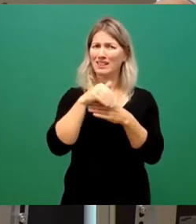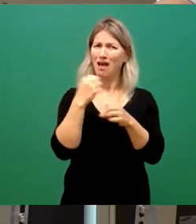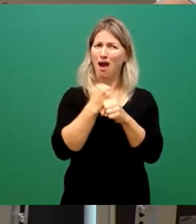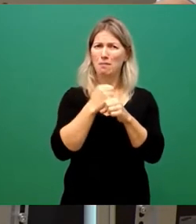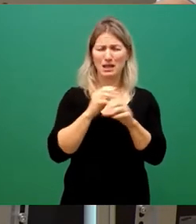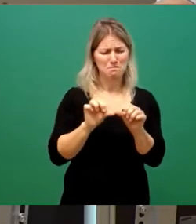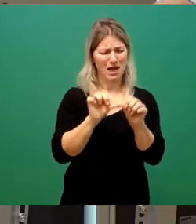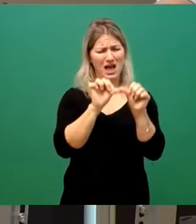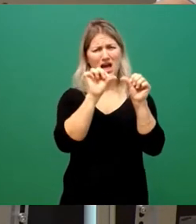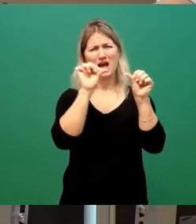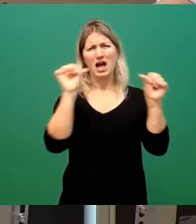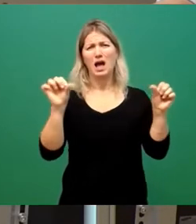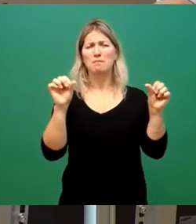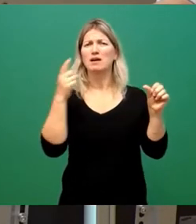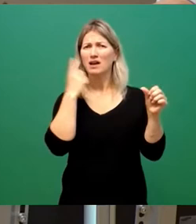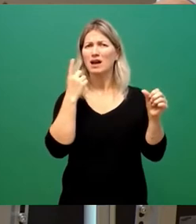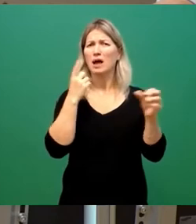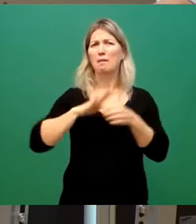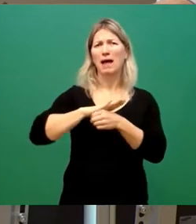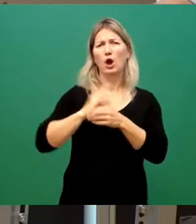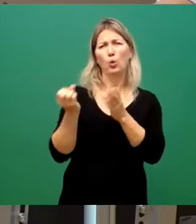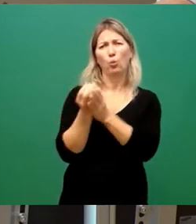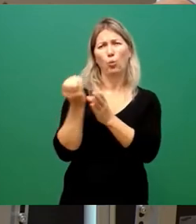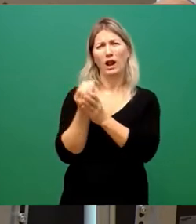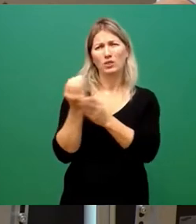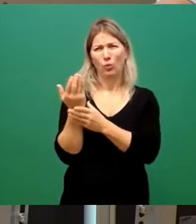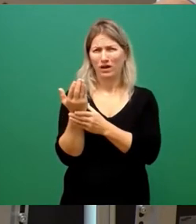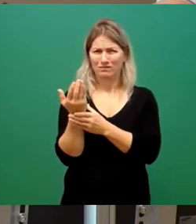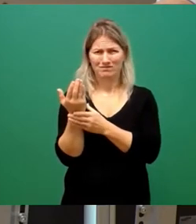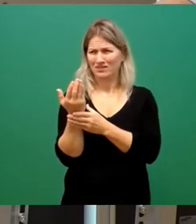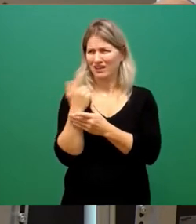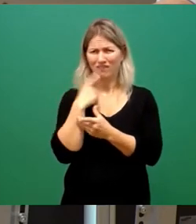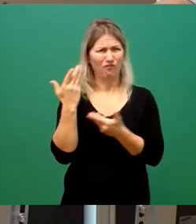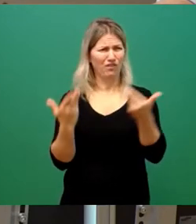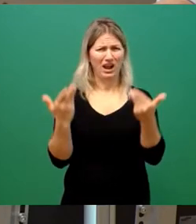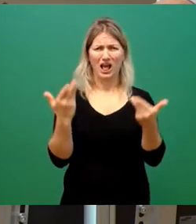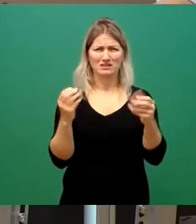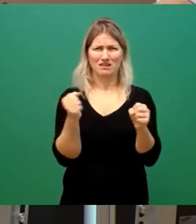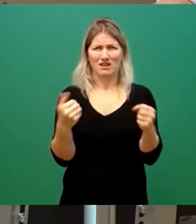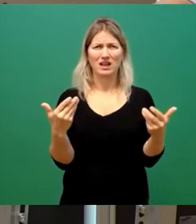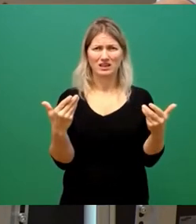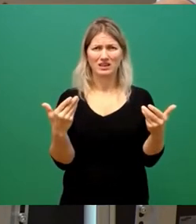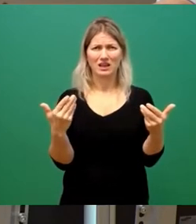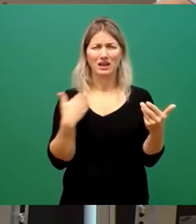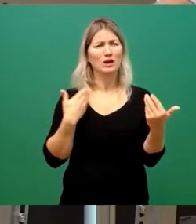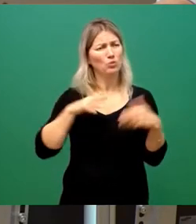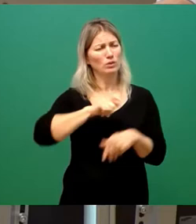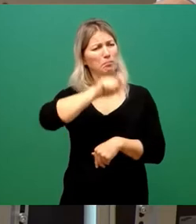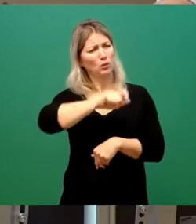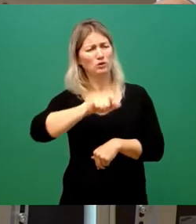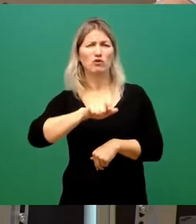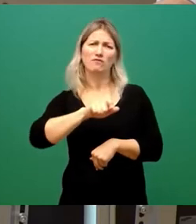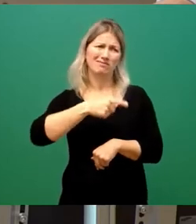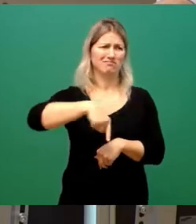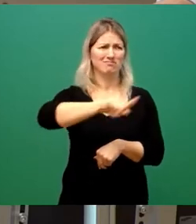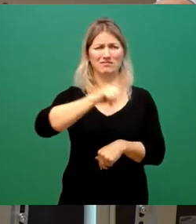Bereich Kultur bei allem Respekt überhaupt nicht zu vergleichen ist. Und wir haben in unserer Bürgerschaft auch eine große Unzufriedenheit, übrigens in beiden Lagern,